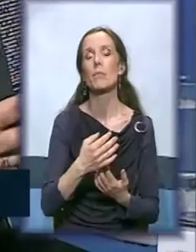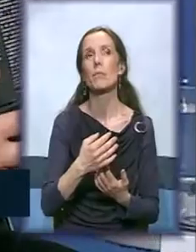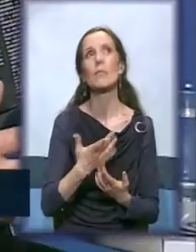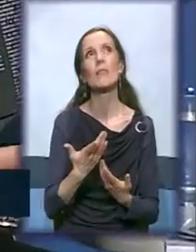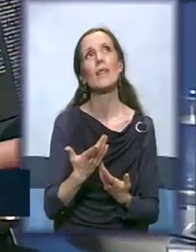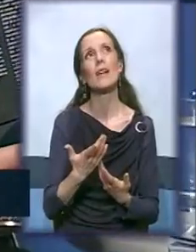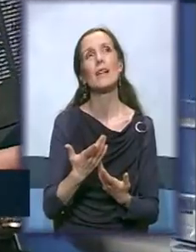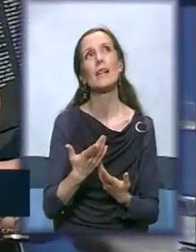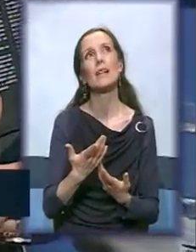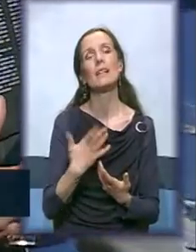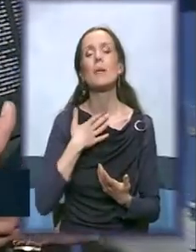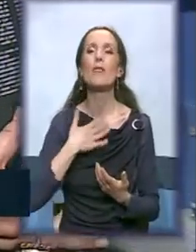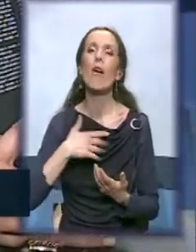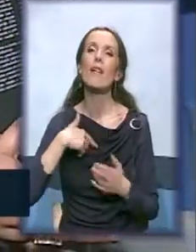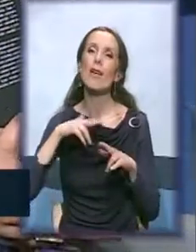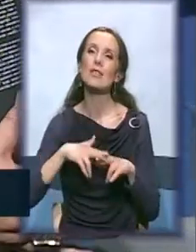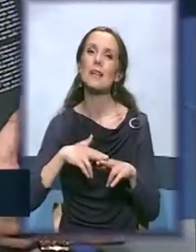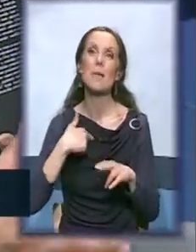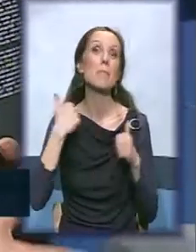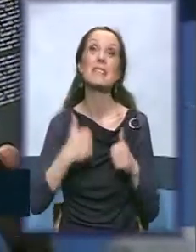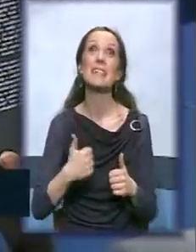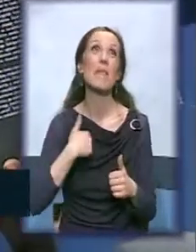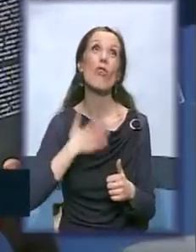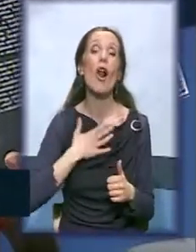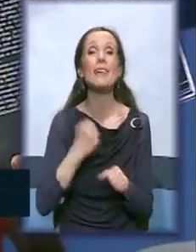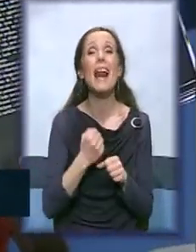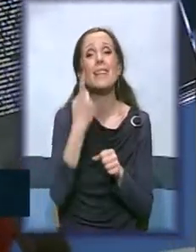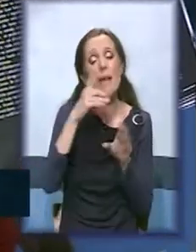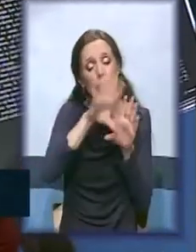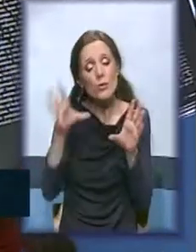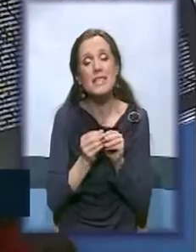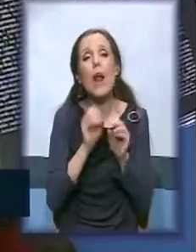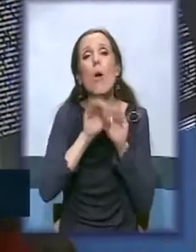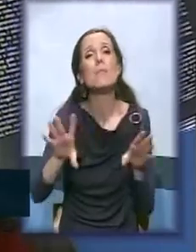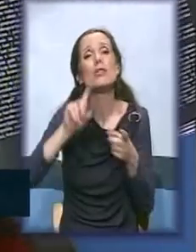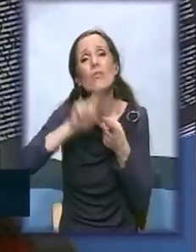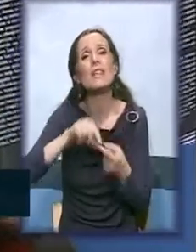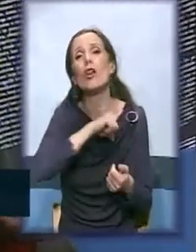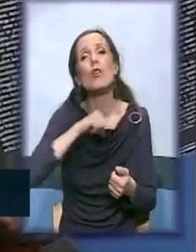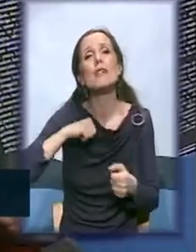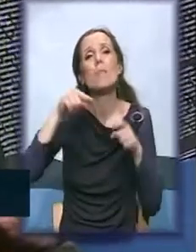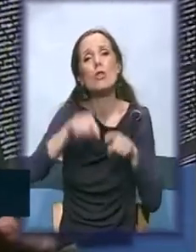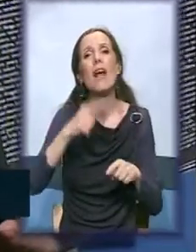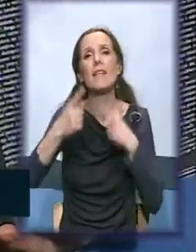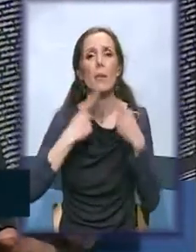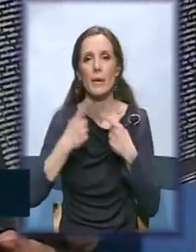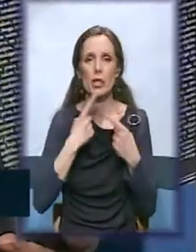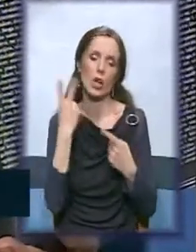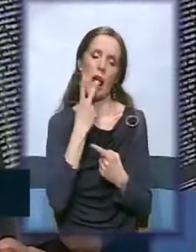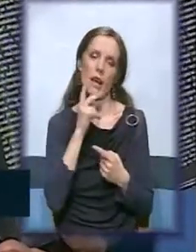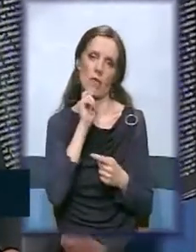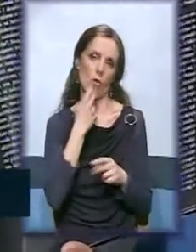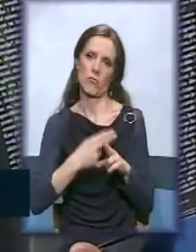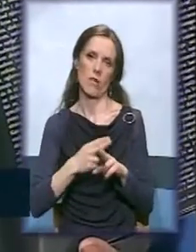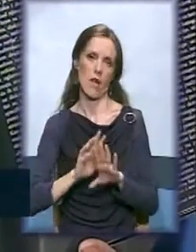ostala u onom delu, sad bih radila cijelu jednu emisiju o tome, o tim pričama, normalno anonimnim, ali